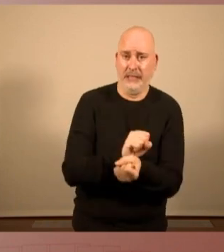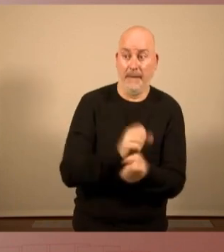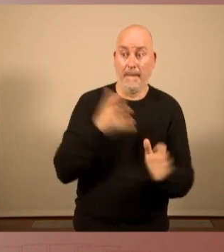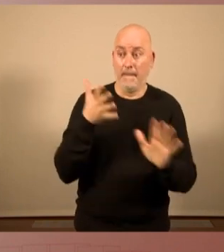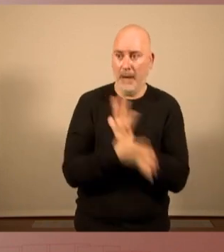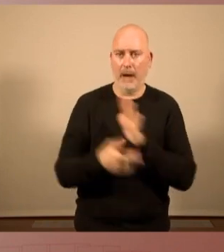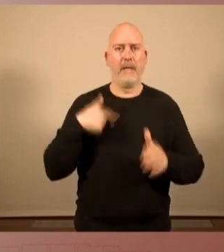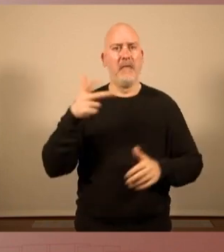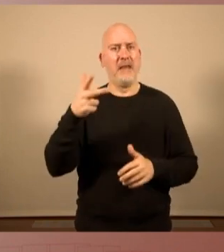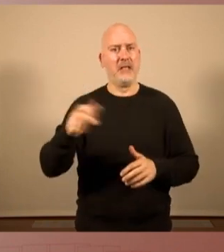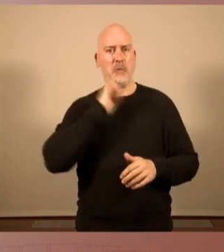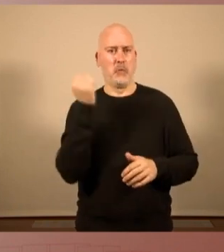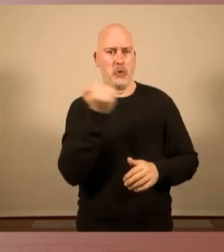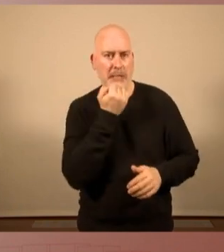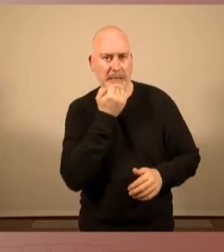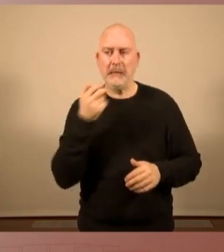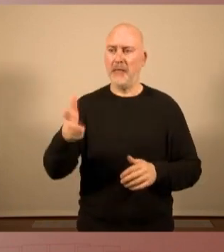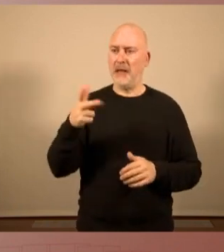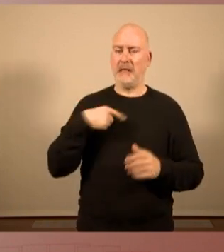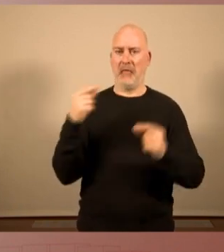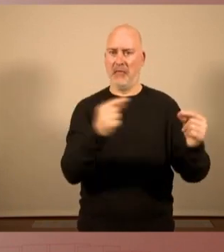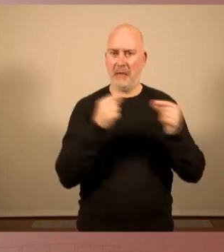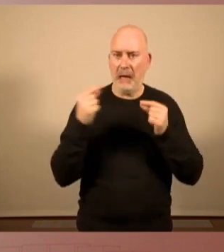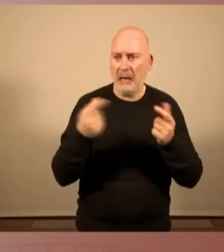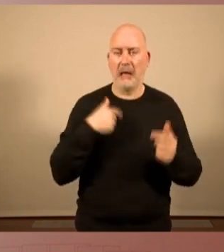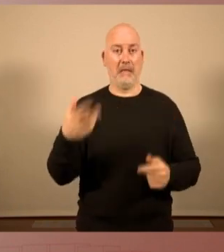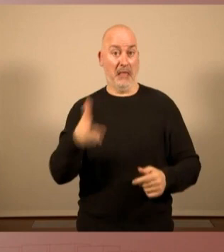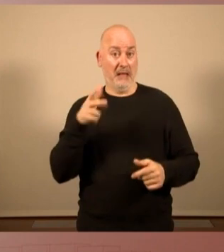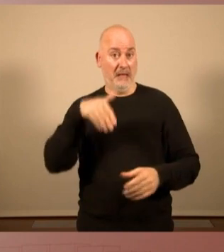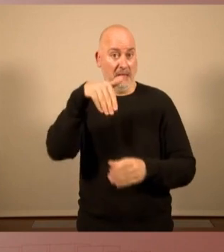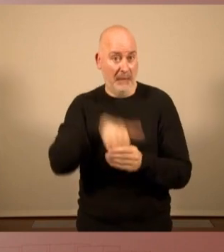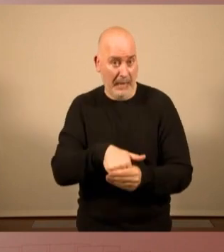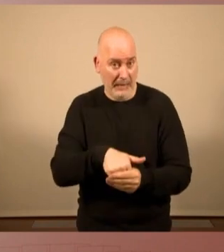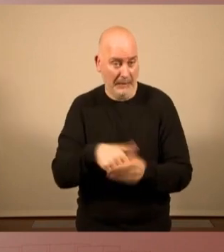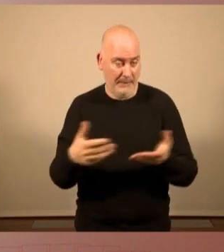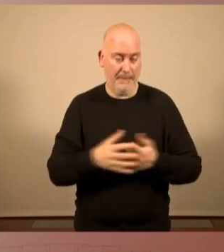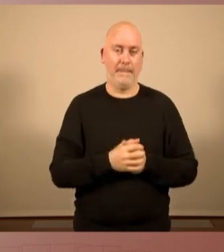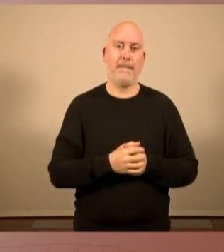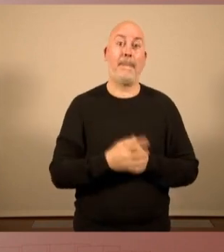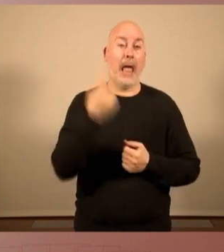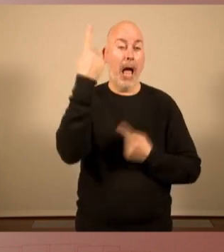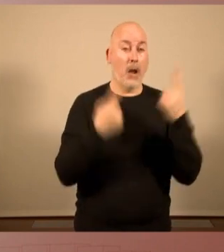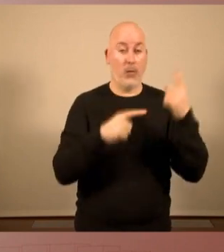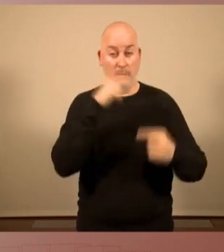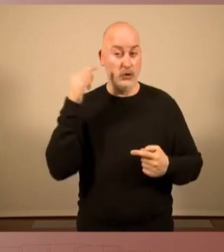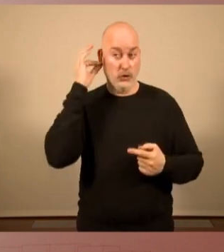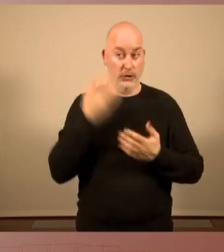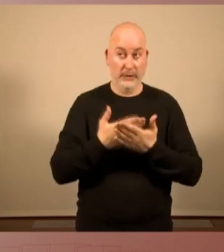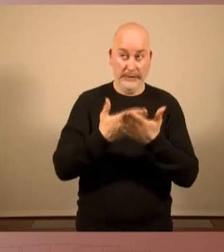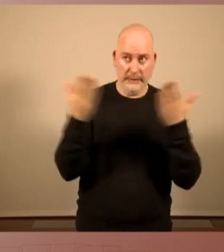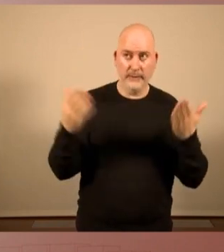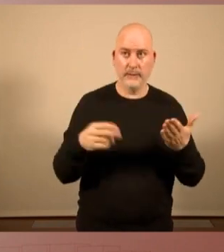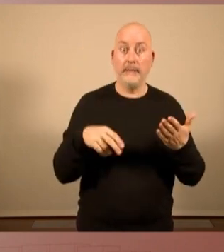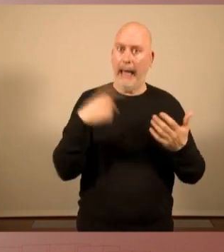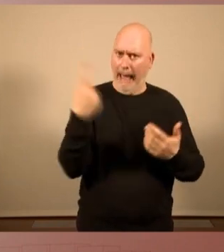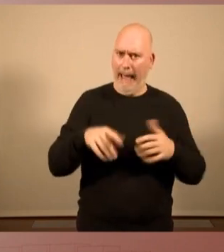protesta, el dret al debat, a votar o a tenir una casa. Alguns, algunes, sou en aquesta